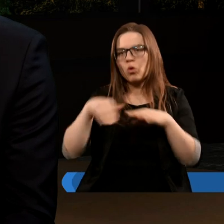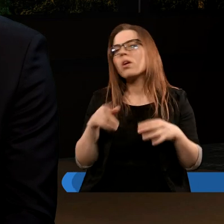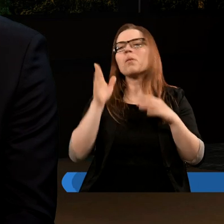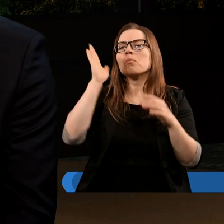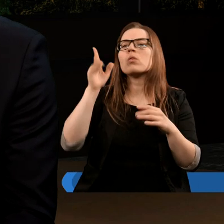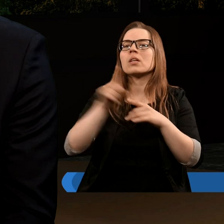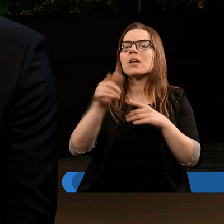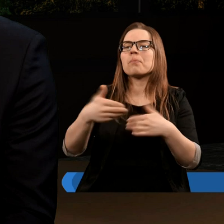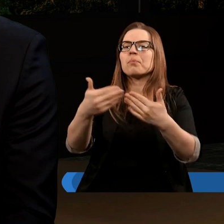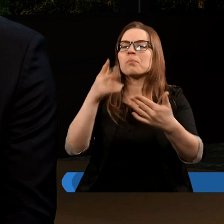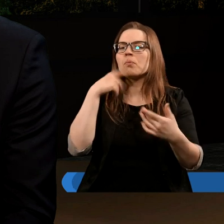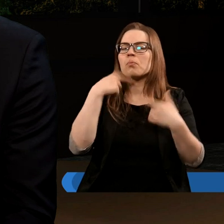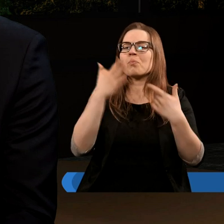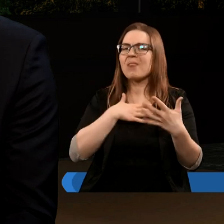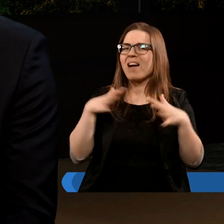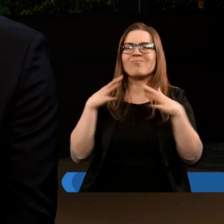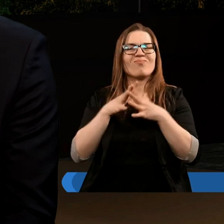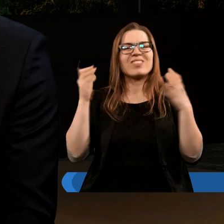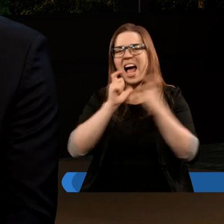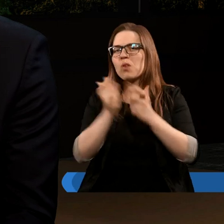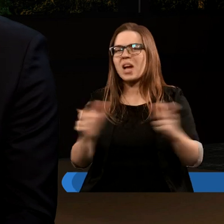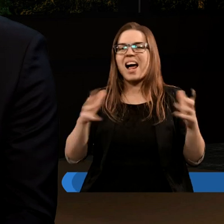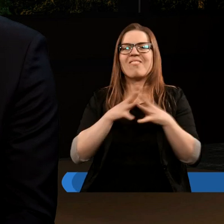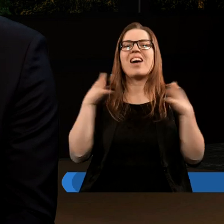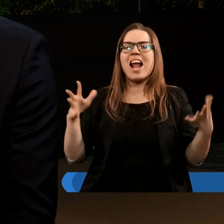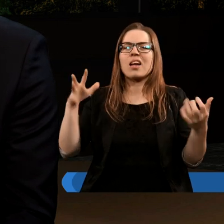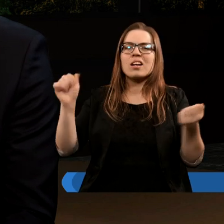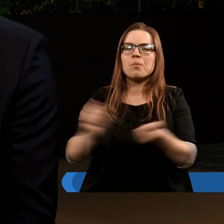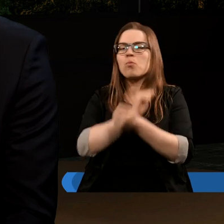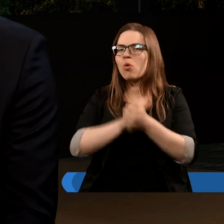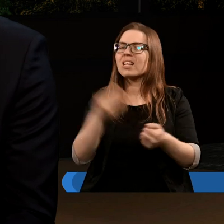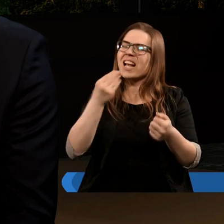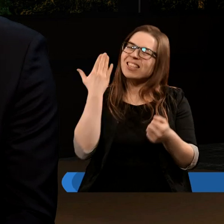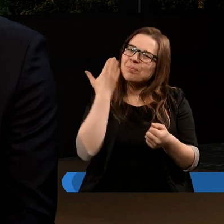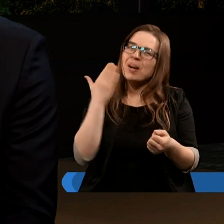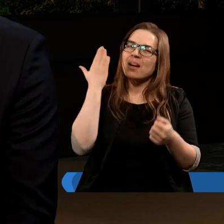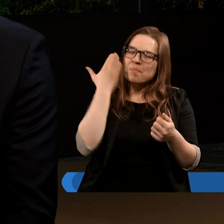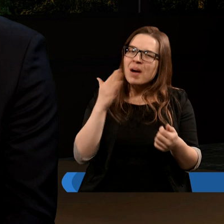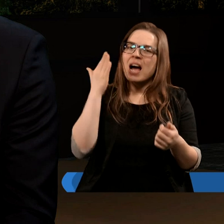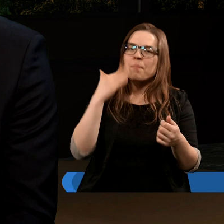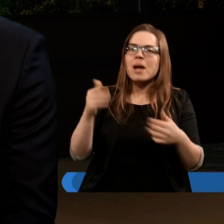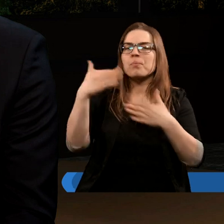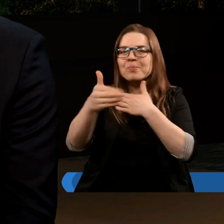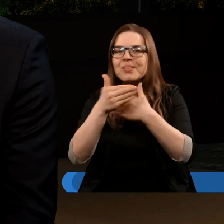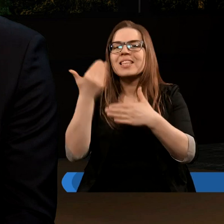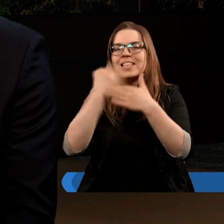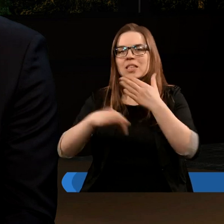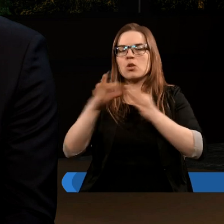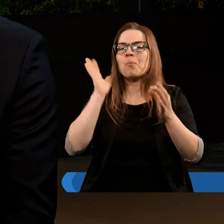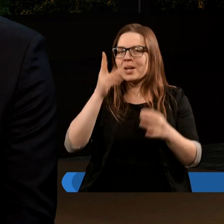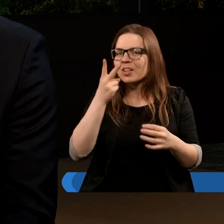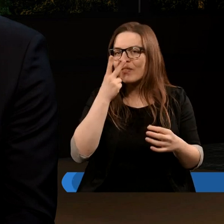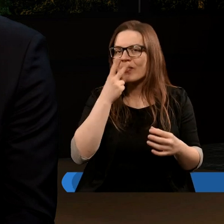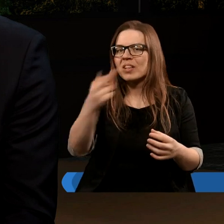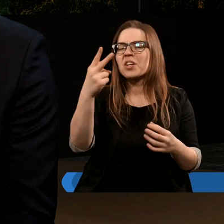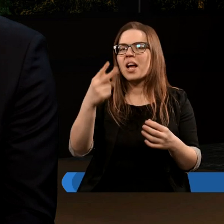dlatego, że cały czas mamy ten wielki bój i jeszcze bardziej pod koniec historii świata będziemy widzieli,